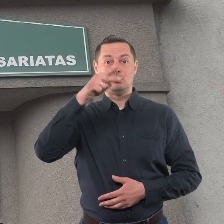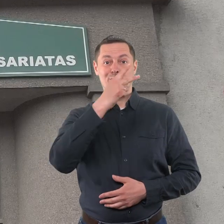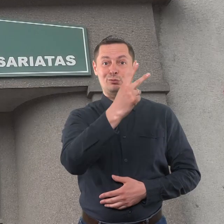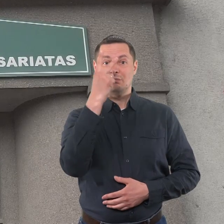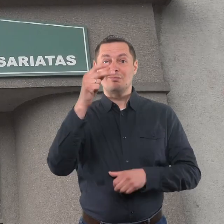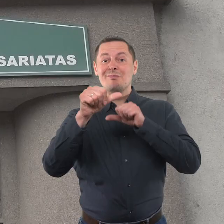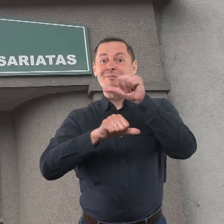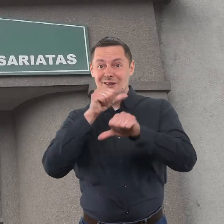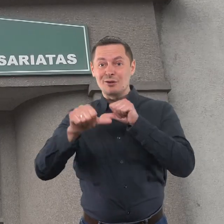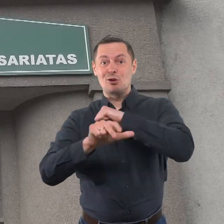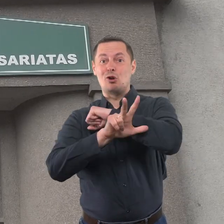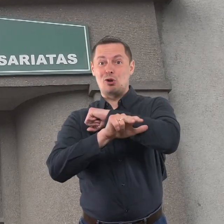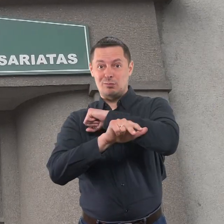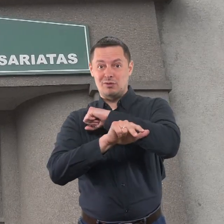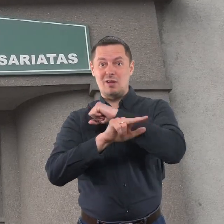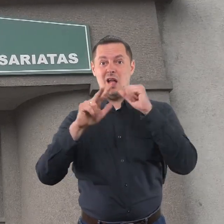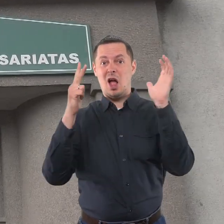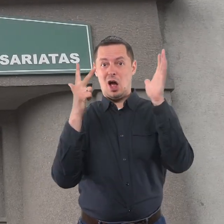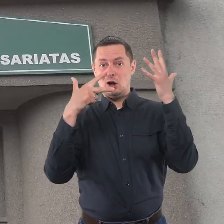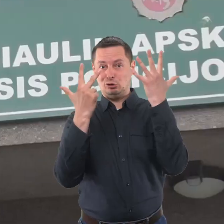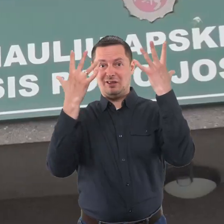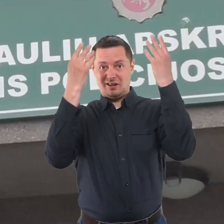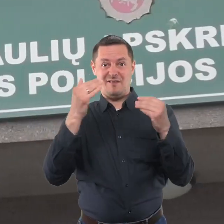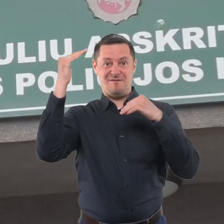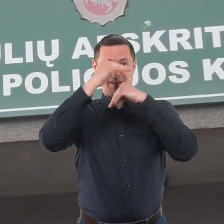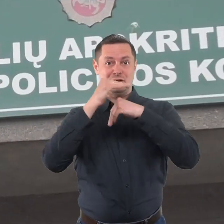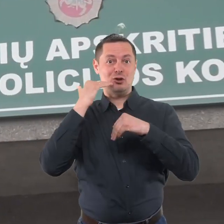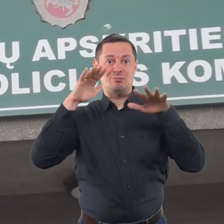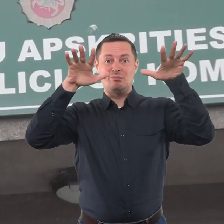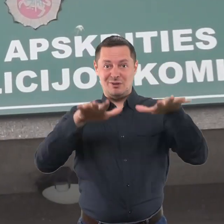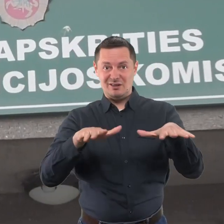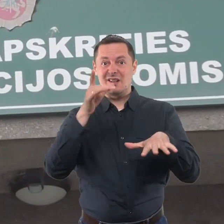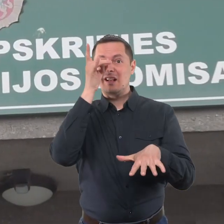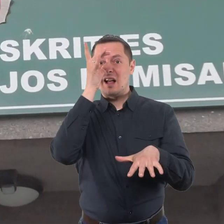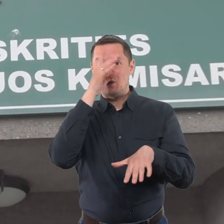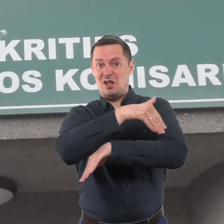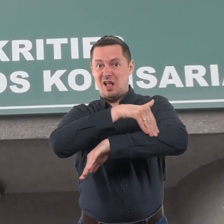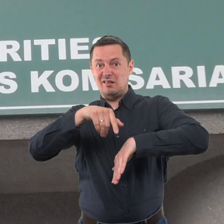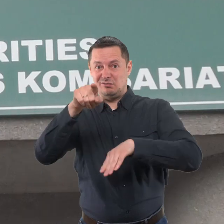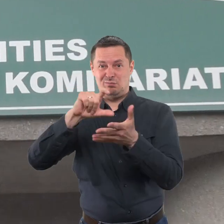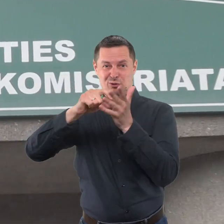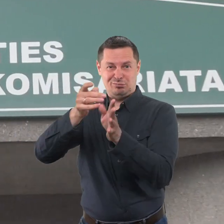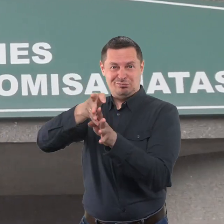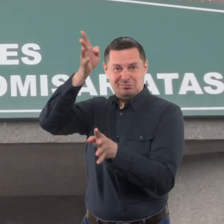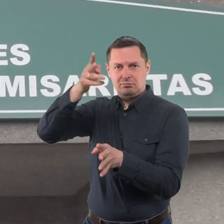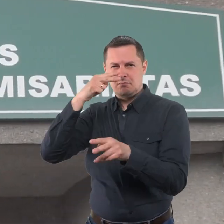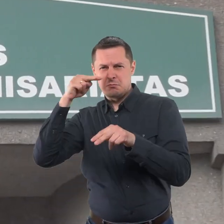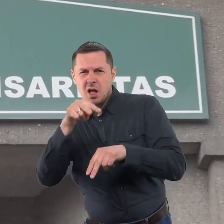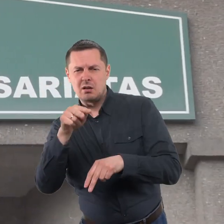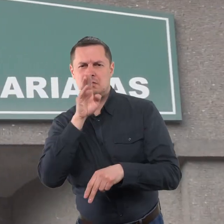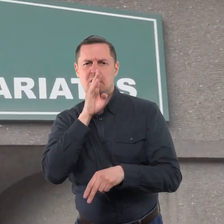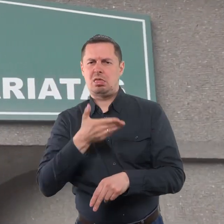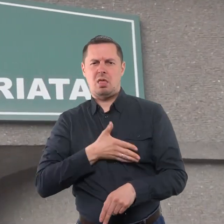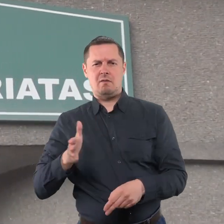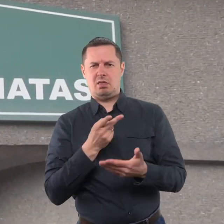Vėlų 2022 metrų kliūčio 8 vakaro šiuliuose vienam iš gegužių gatvės daugiau bučių namų buvo